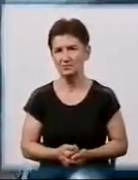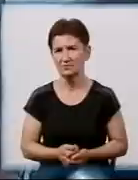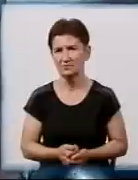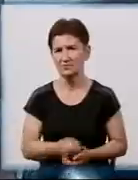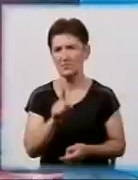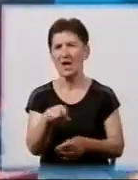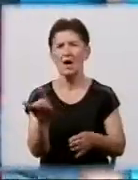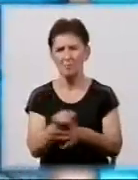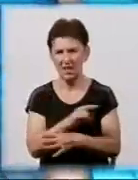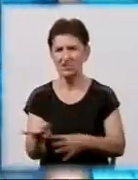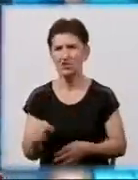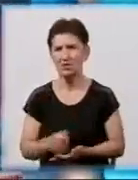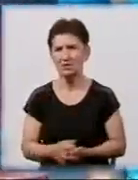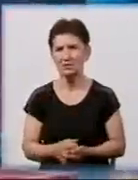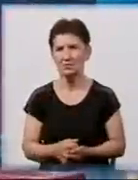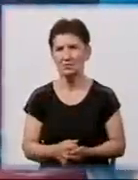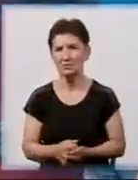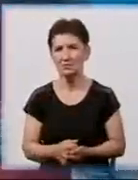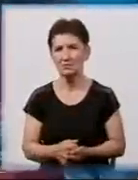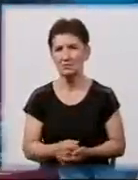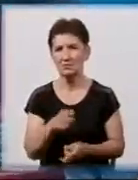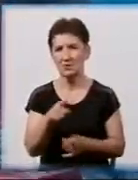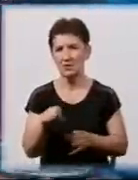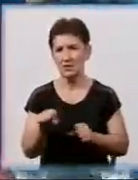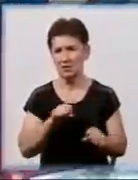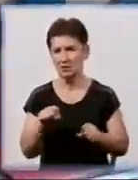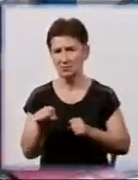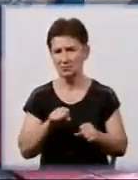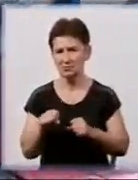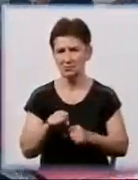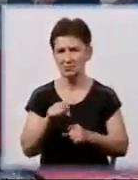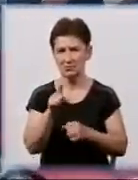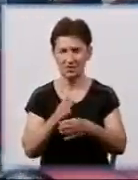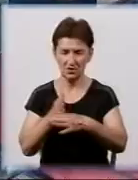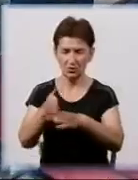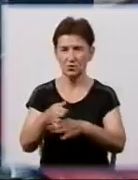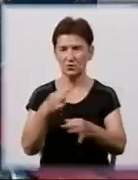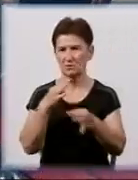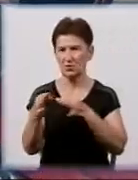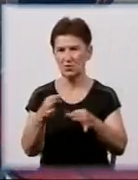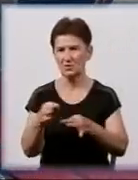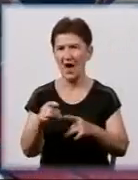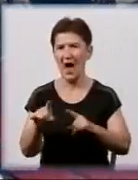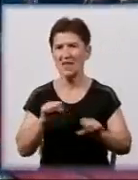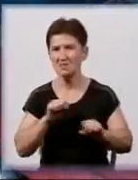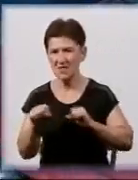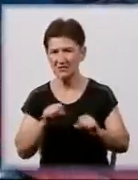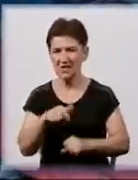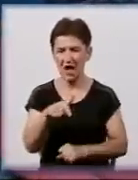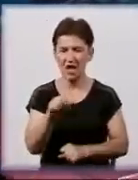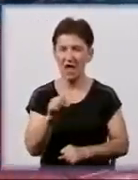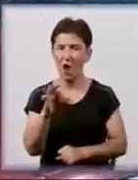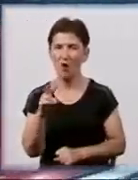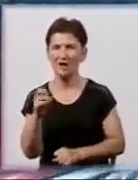Бреше, бреше. З керівником фермерського господарства за паркану йдуть спілкуватися представники адміністрації, геокадастру та